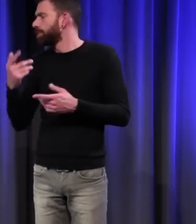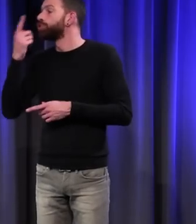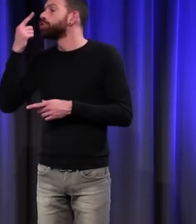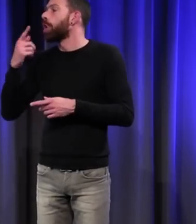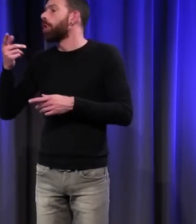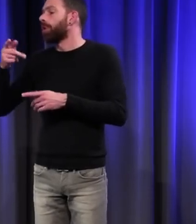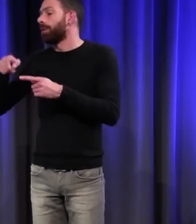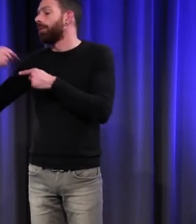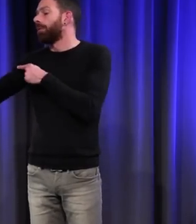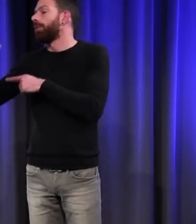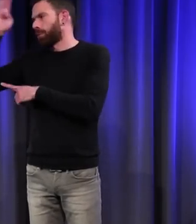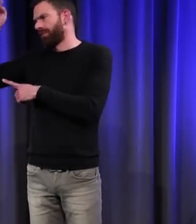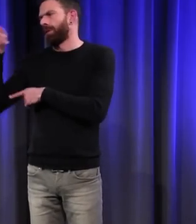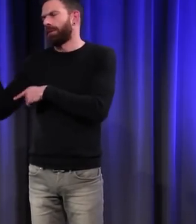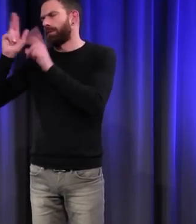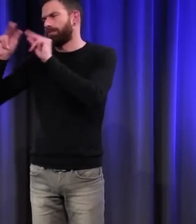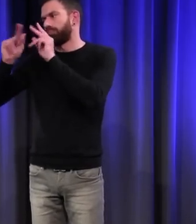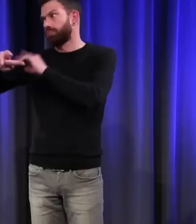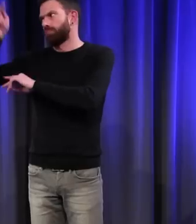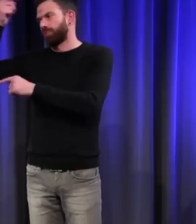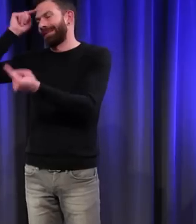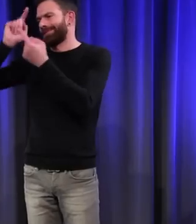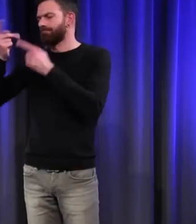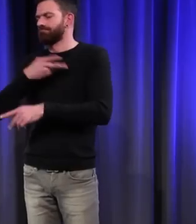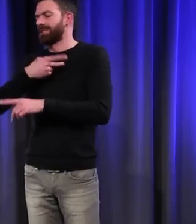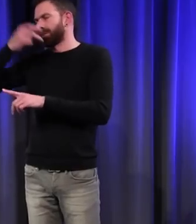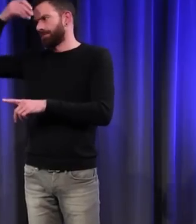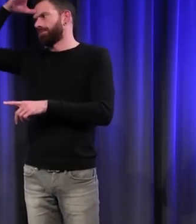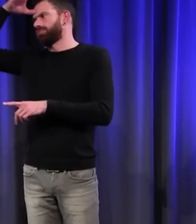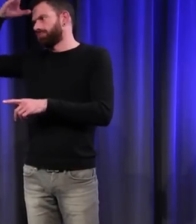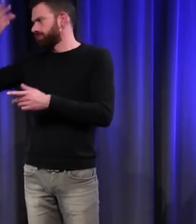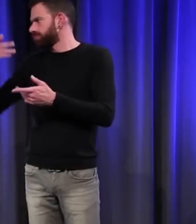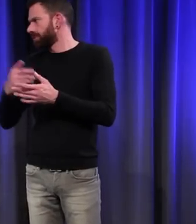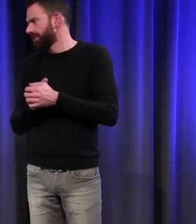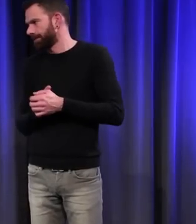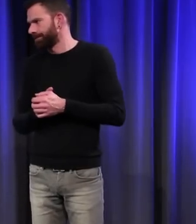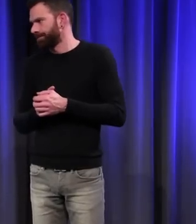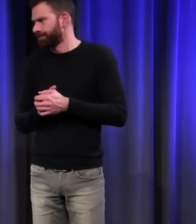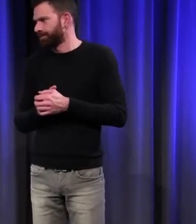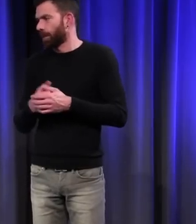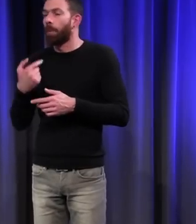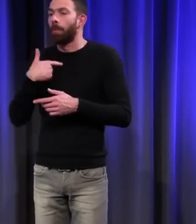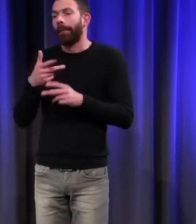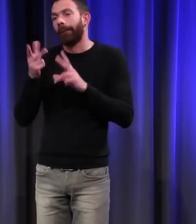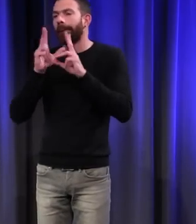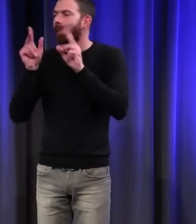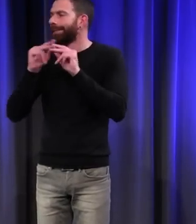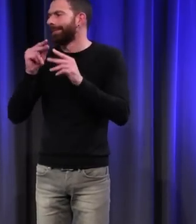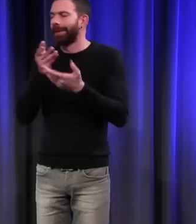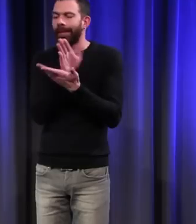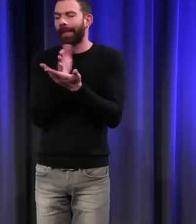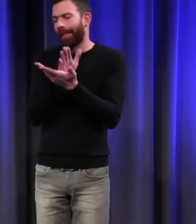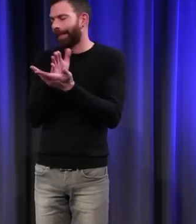vont me suivre vous parleront plutôt de choses savantes par rapport à ce milieu de gamme que j'ai essayé de